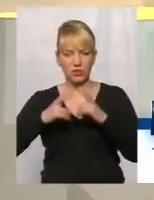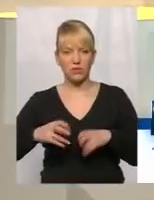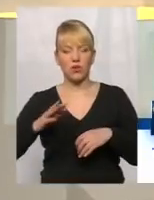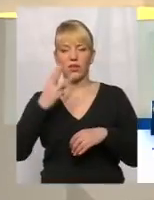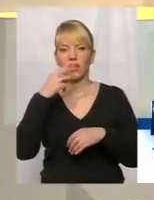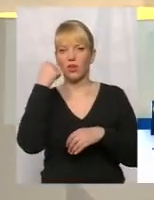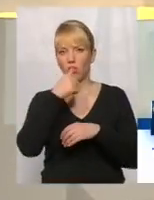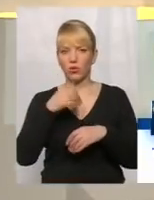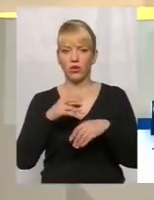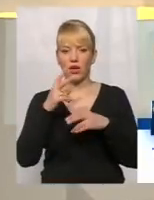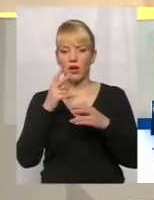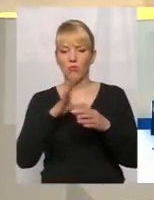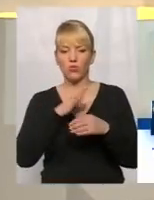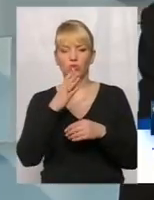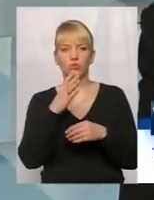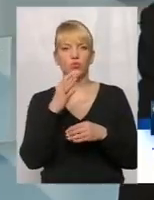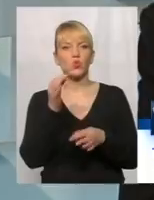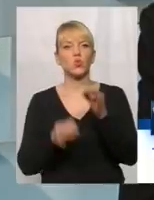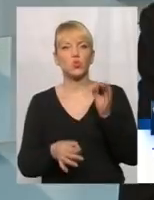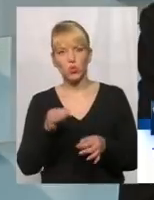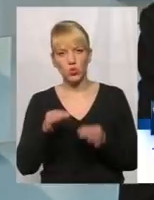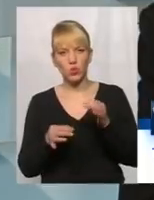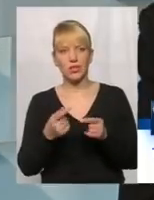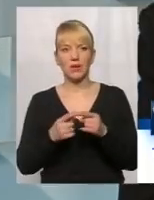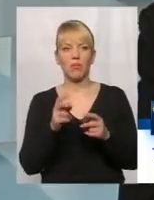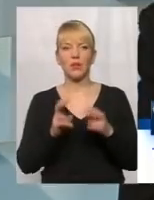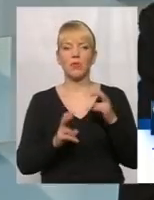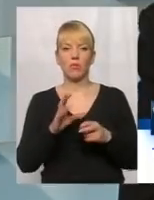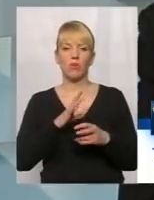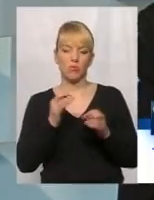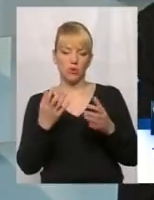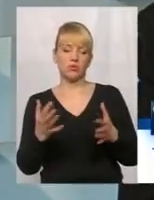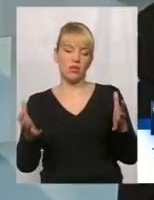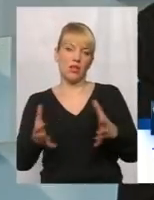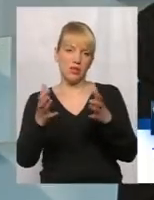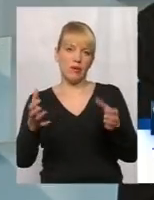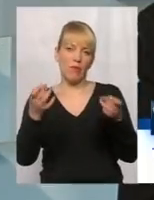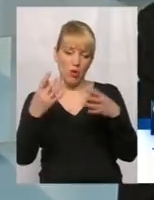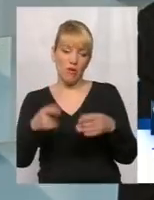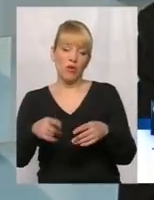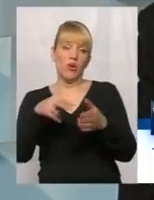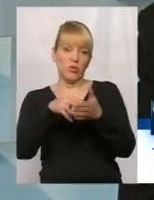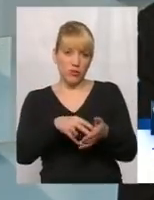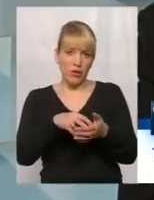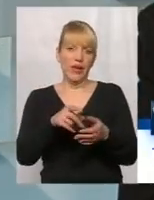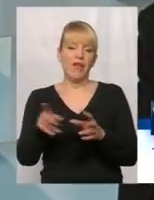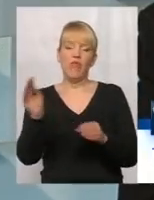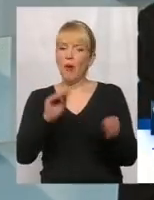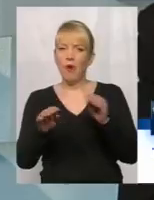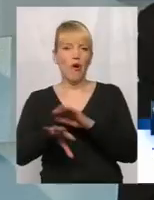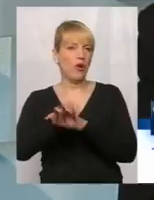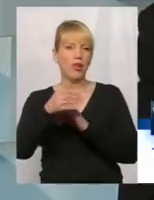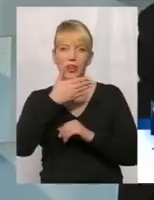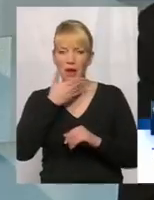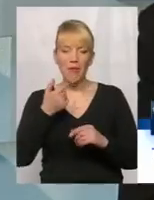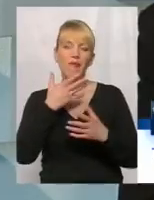суд до 14 року першої інстанції. Тобто, фактично, підприємство, воно було на збереженні. Воно стоїть, воно змонтоване, воно не розкрадене, воно в